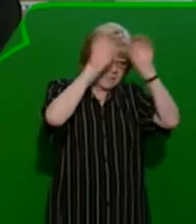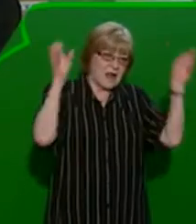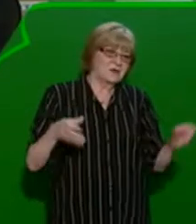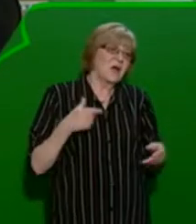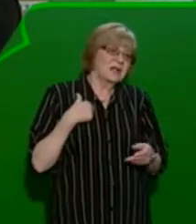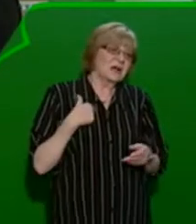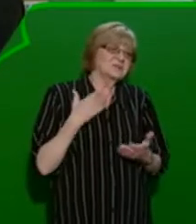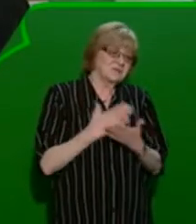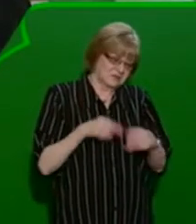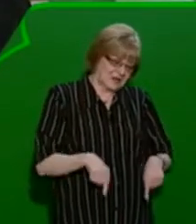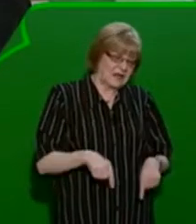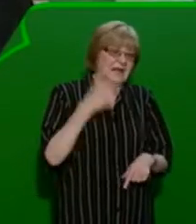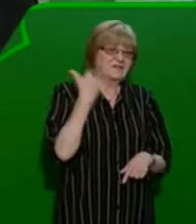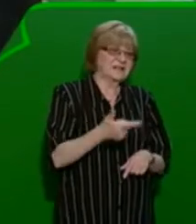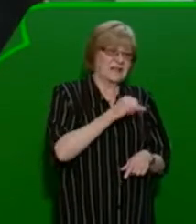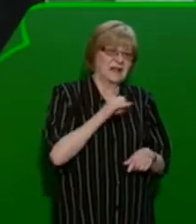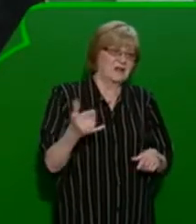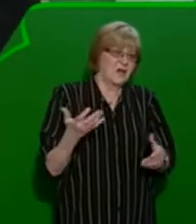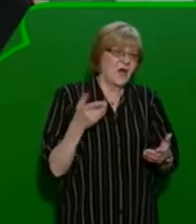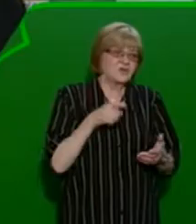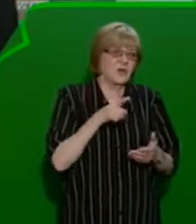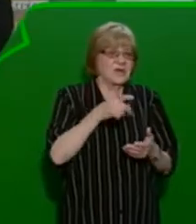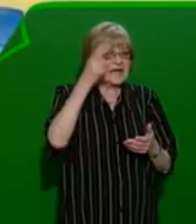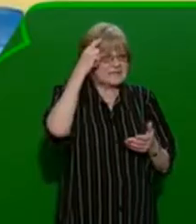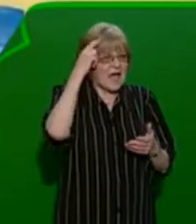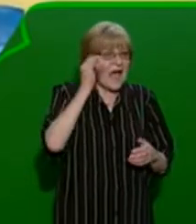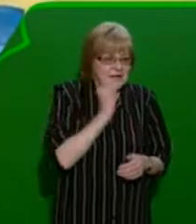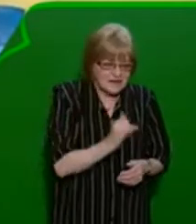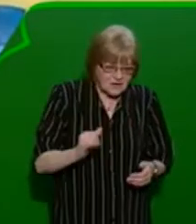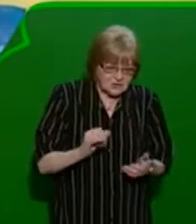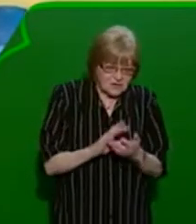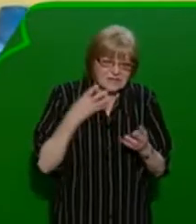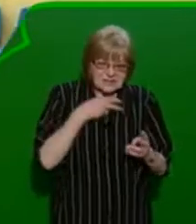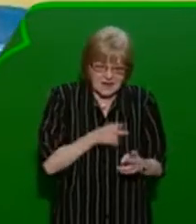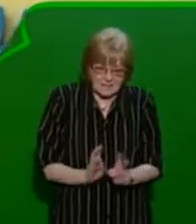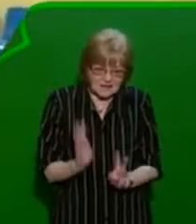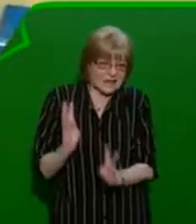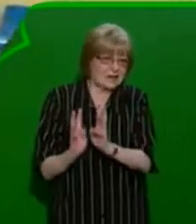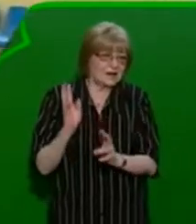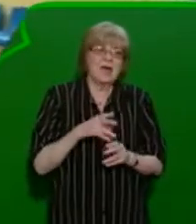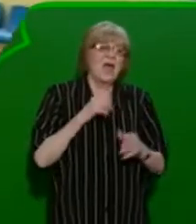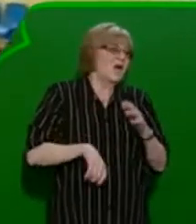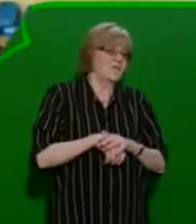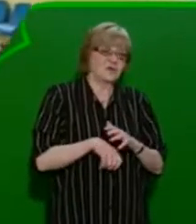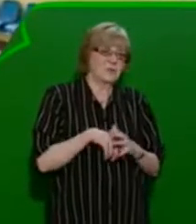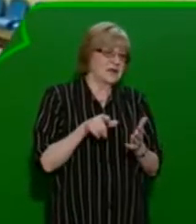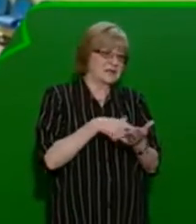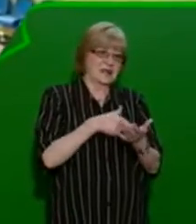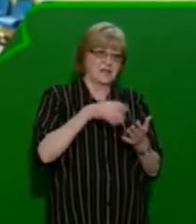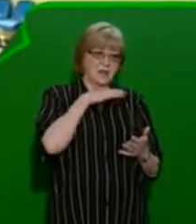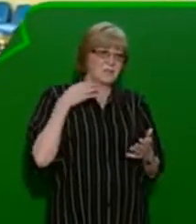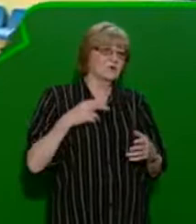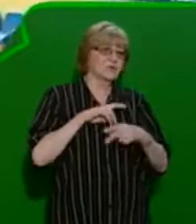strával 20 let, se zdá, nebo řekl bych, že tady znám každej dren. Ten fotbalista na střídece není moc spokojený, ale já teďka